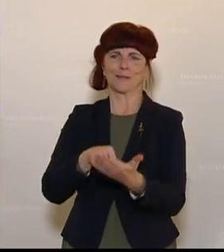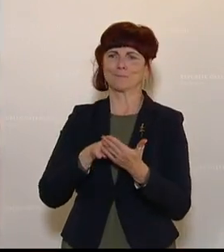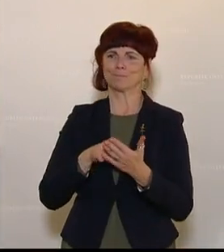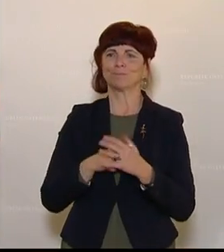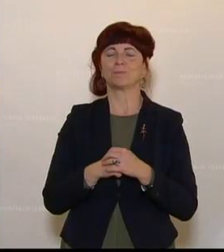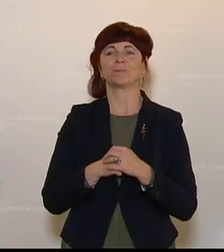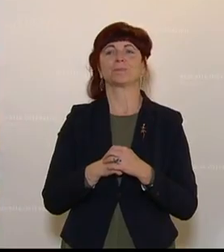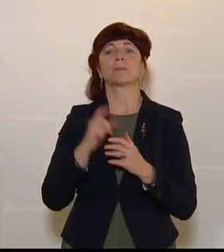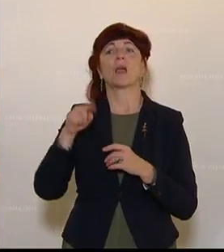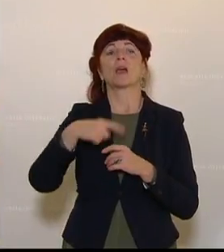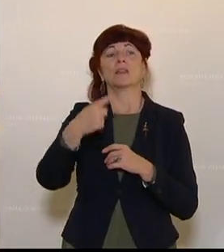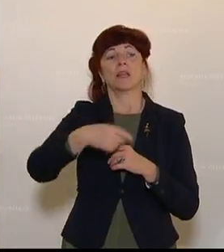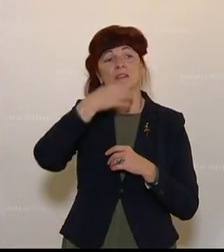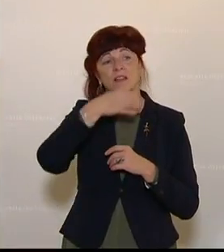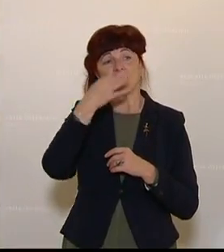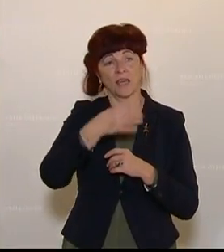Nächster Redner, Herr Abgeordneter Christoph Stark.